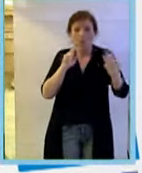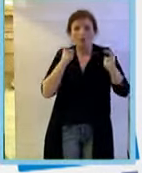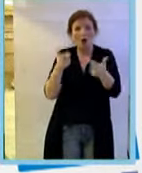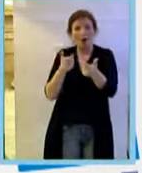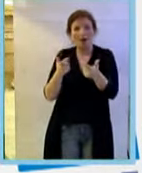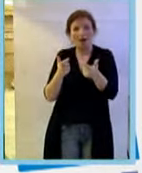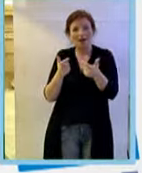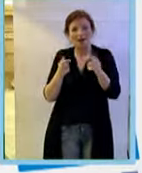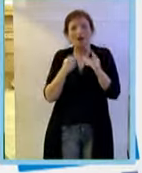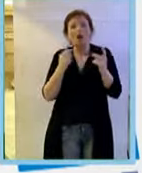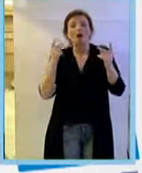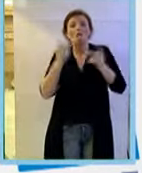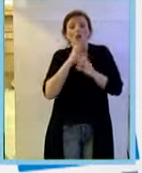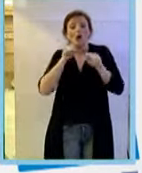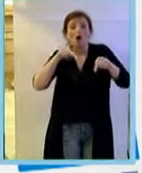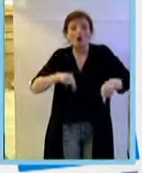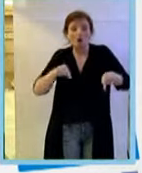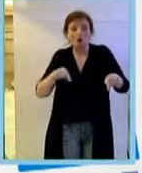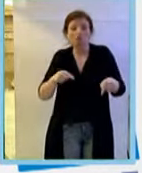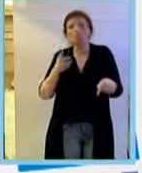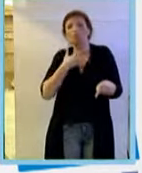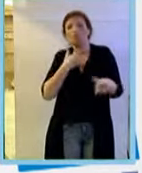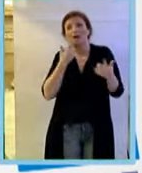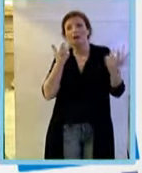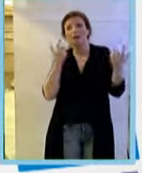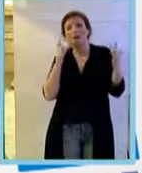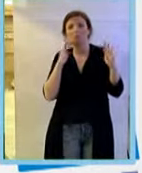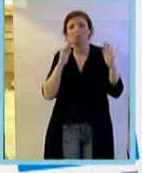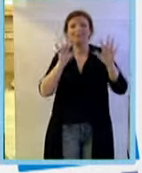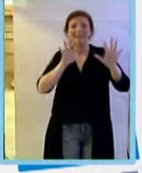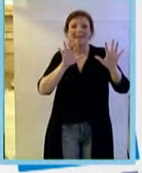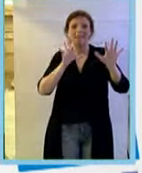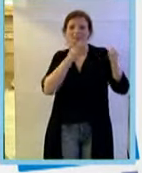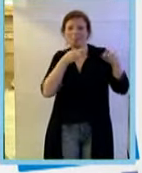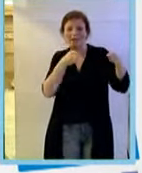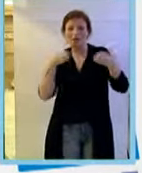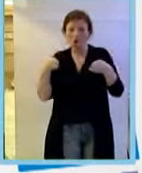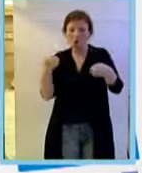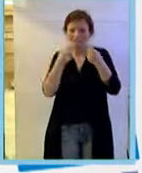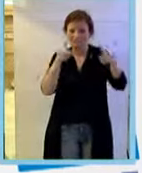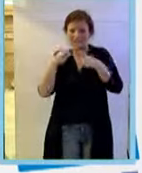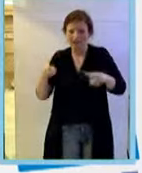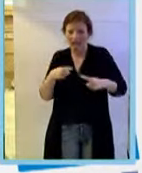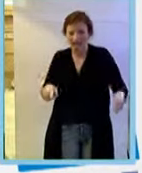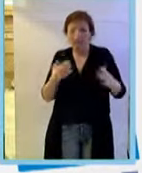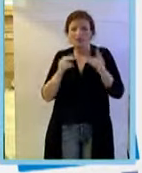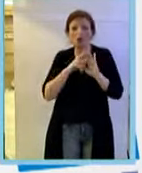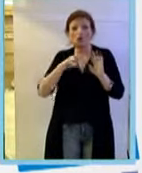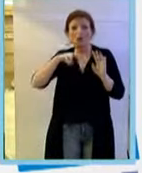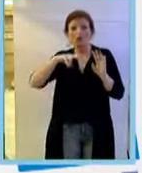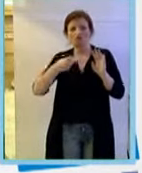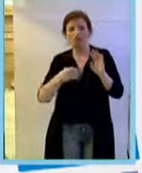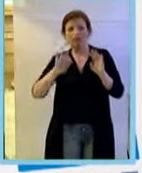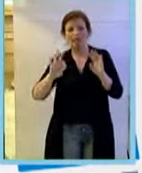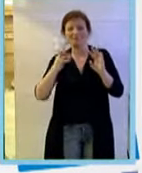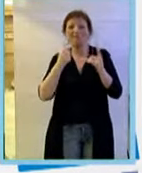e oggi ci sono 10 diversi pathway VGF approvati dall'FDA per la terapia